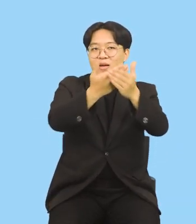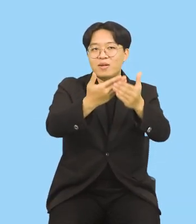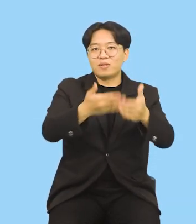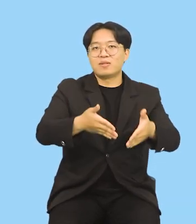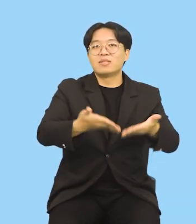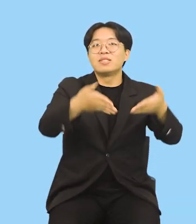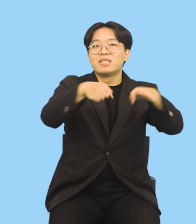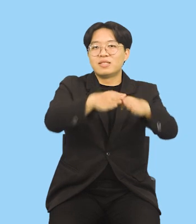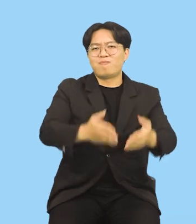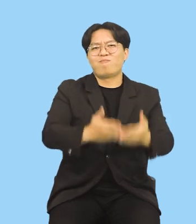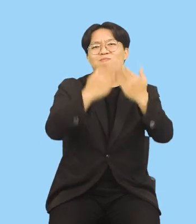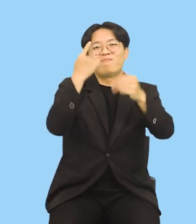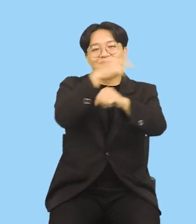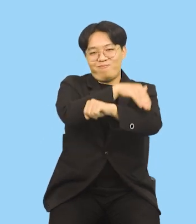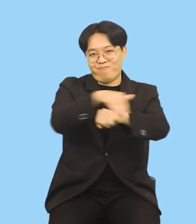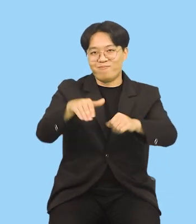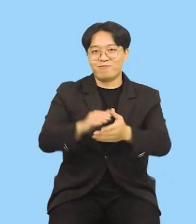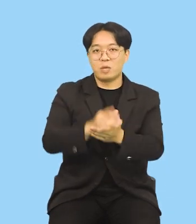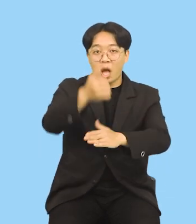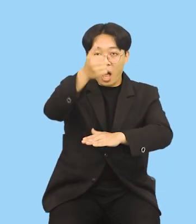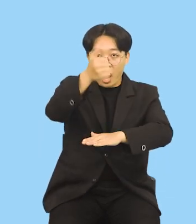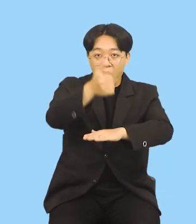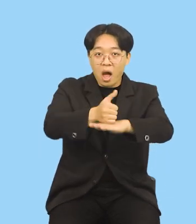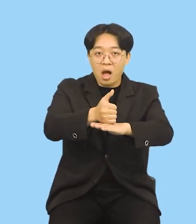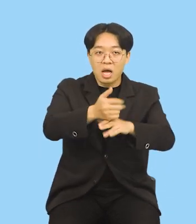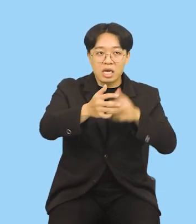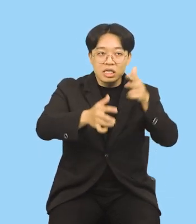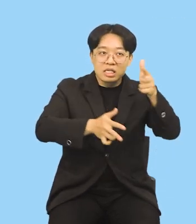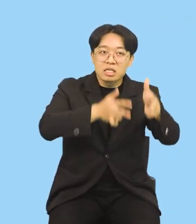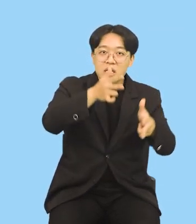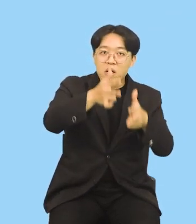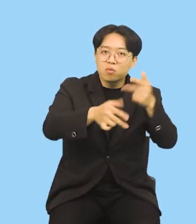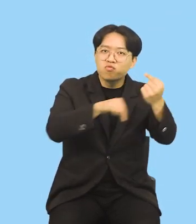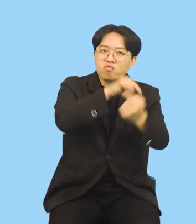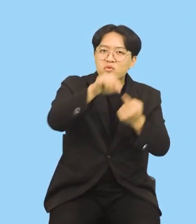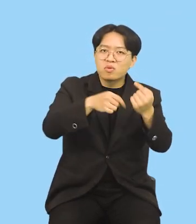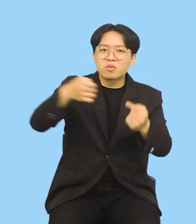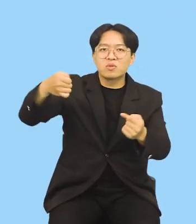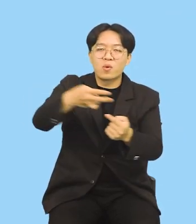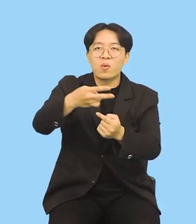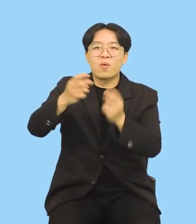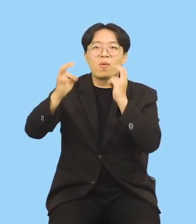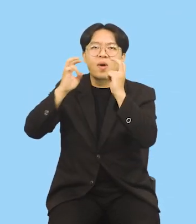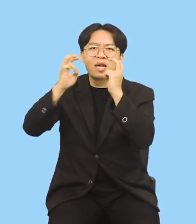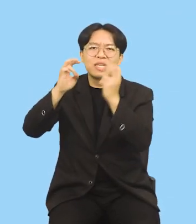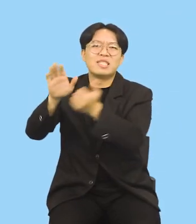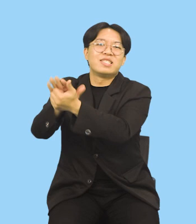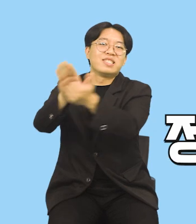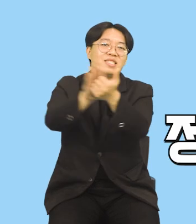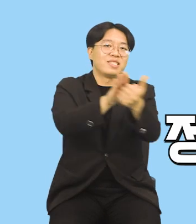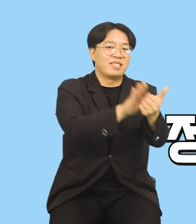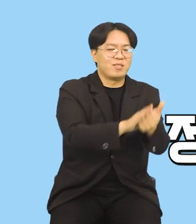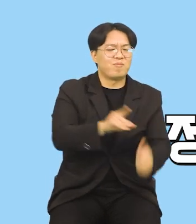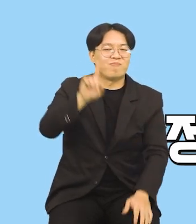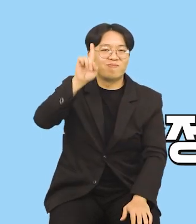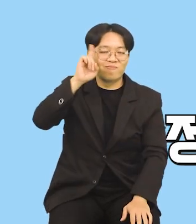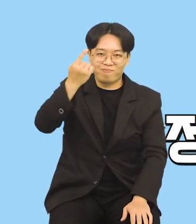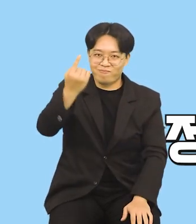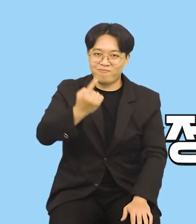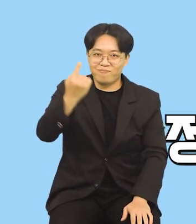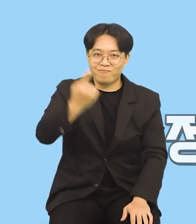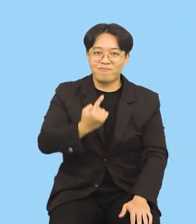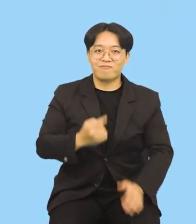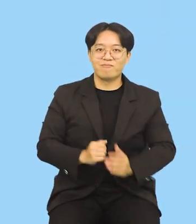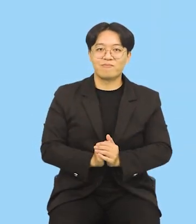설립할 계획입니다. 그렇게 되면 종합적이고 체계적인 산업진흥과 기업지원 정책이 보다 원활하게